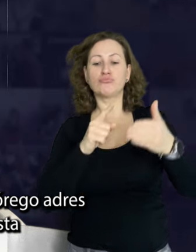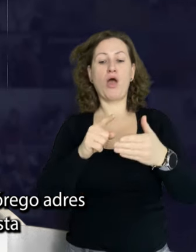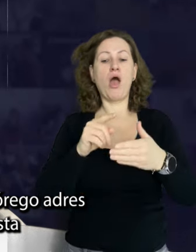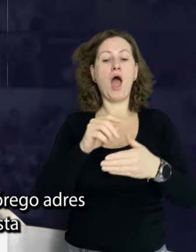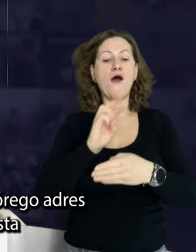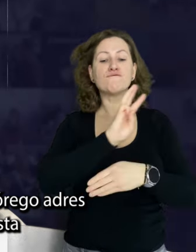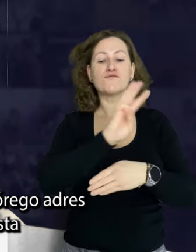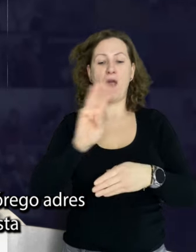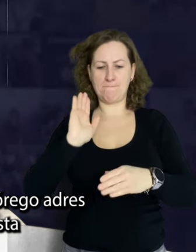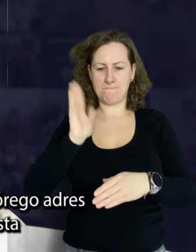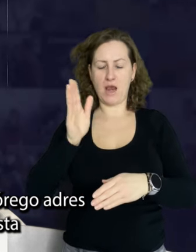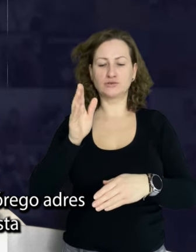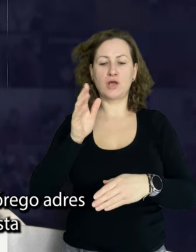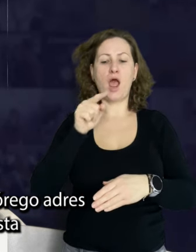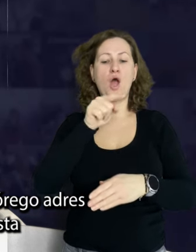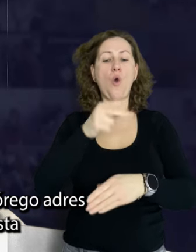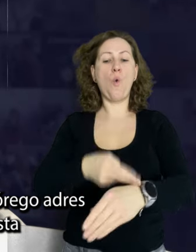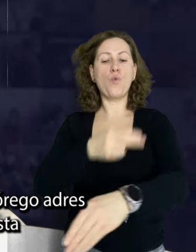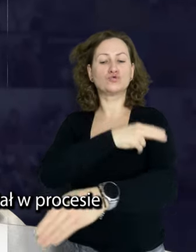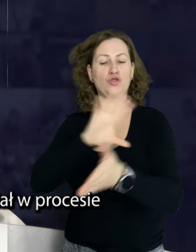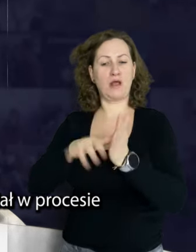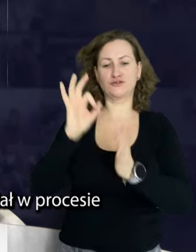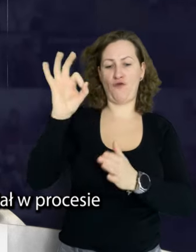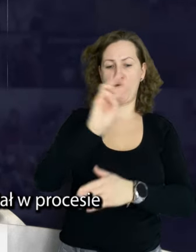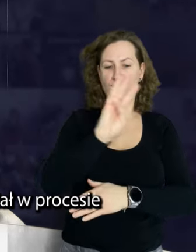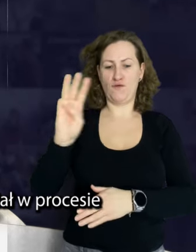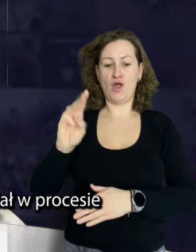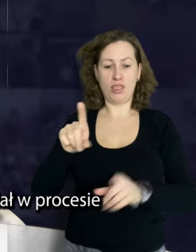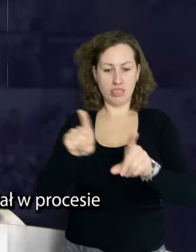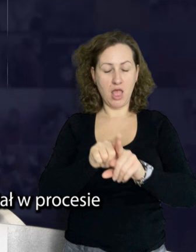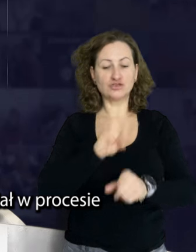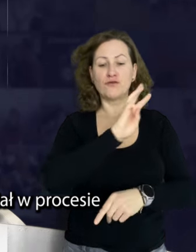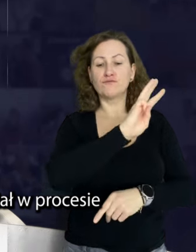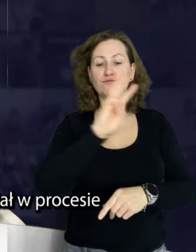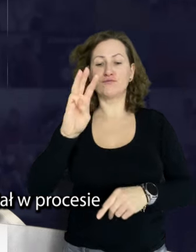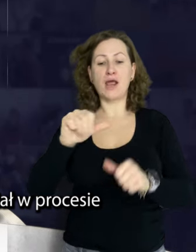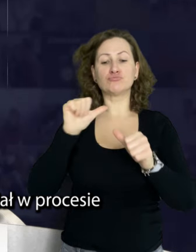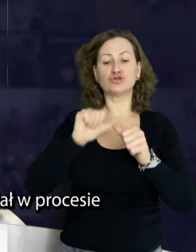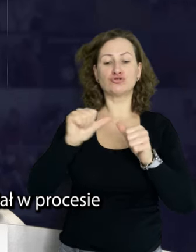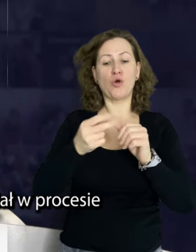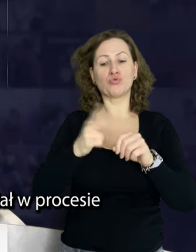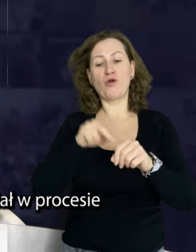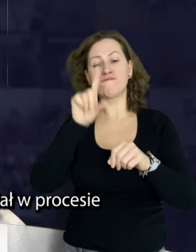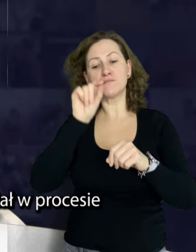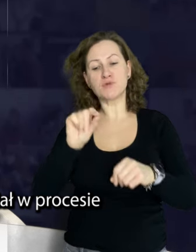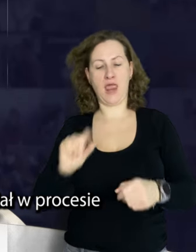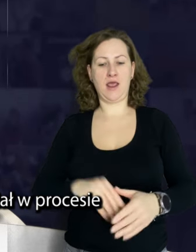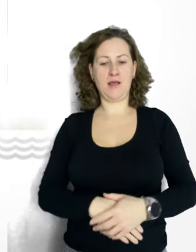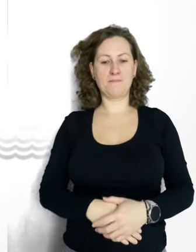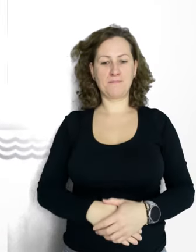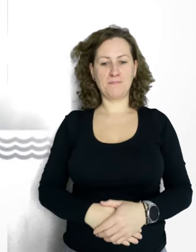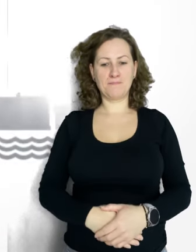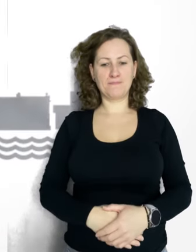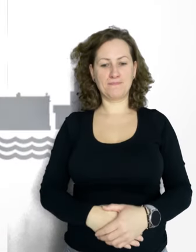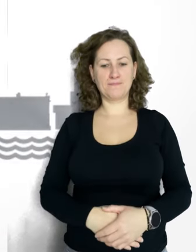adres znajdą Państwo na oficjalnej stronie Urzędu Miasta oraz na stronach internetowych przedszkoli biorących udział w procesie naboru.